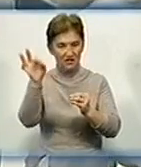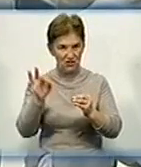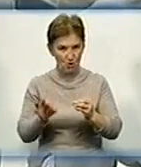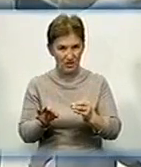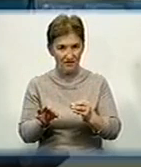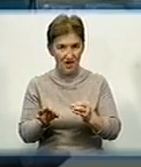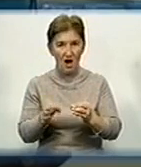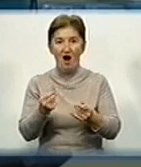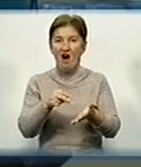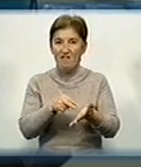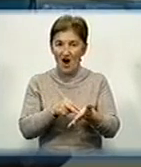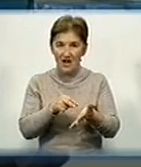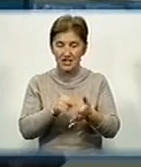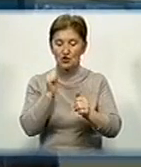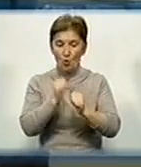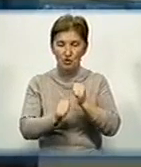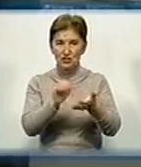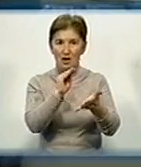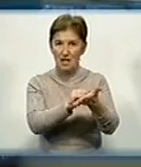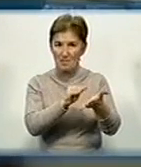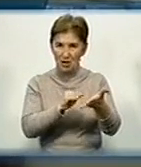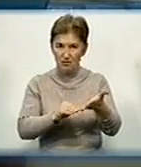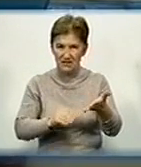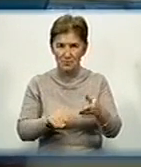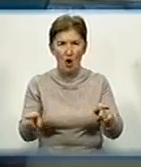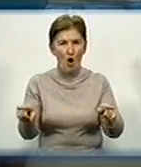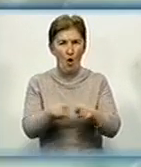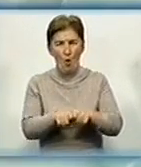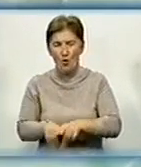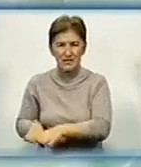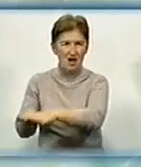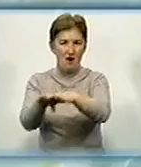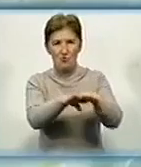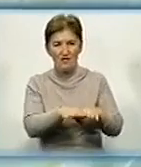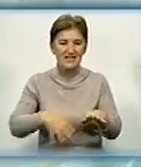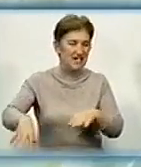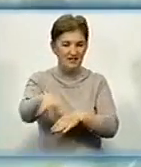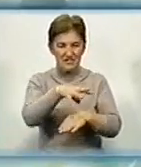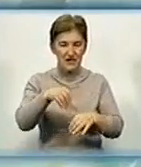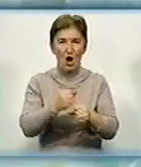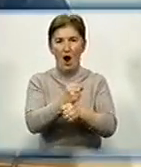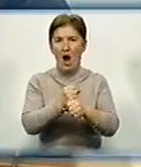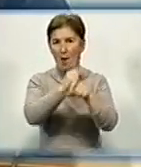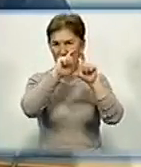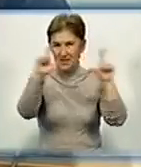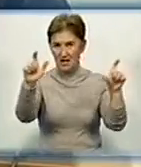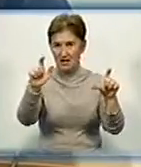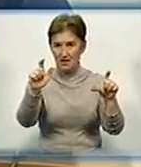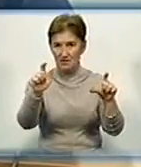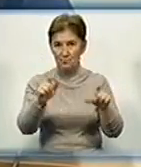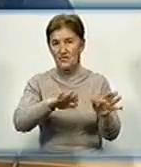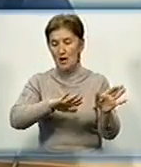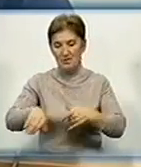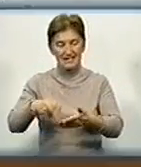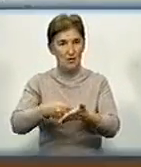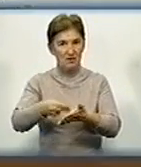ціни. Вартість кожного препарату прописана у меморандумі, однакова для усіх аптек. Документ завізували 26 фармацевтичних мереж. Після